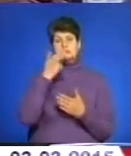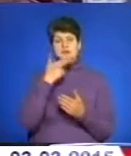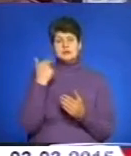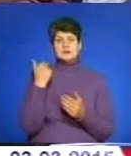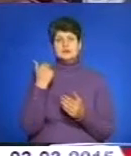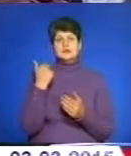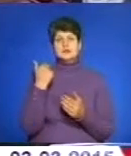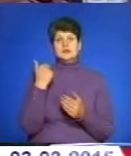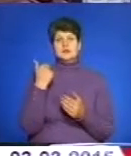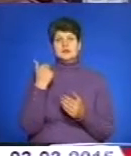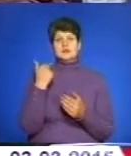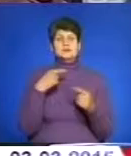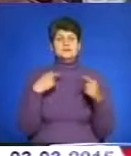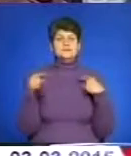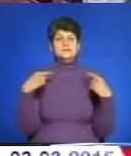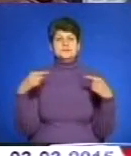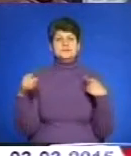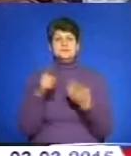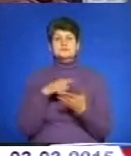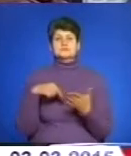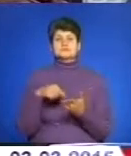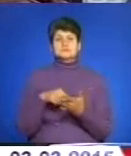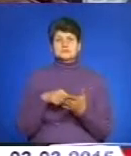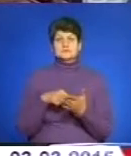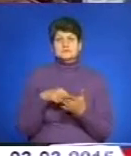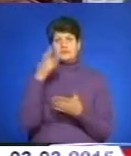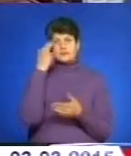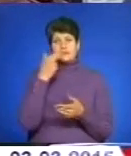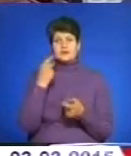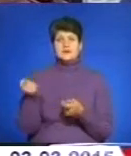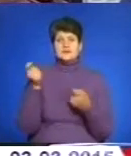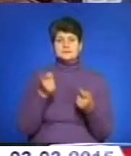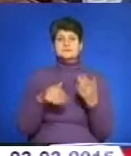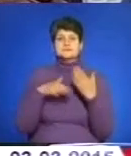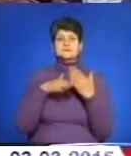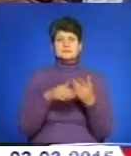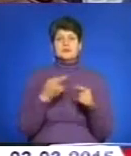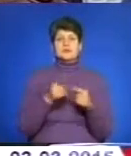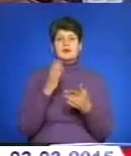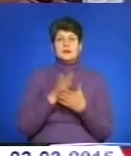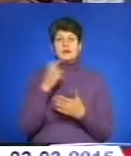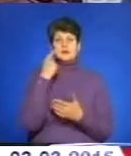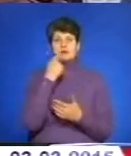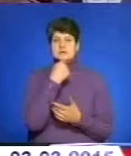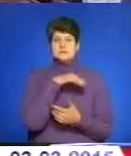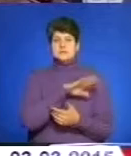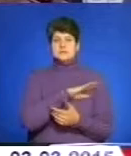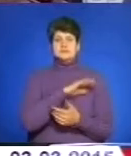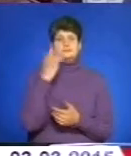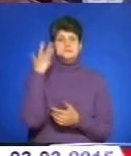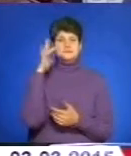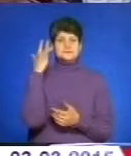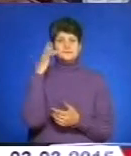з найрізноманітніших міст Італії до нас приходить допомога. Це є Іспанія, Сполучені Штати